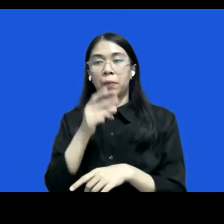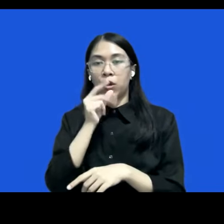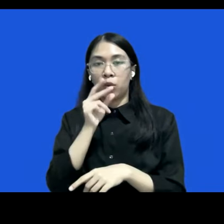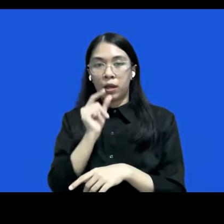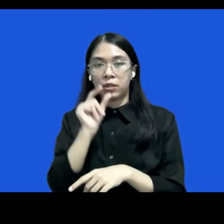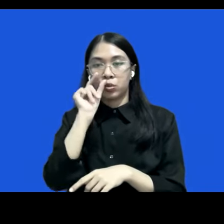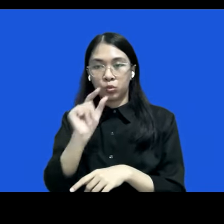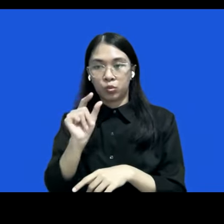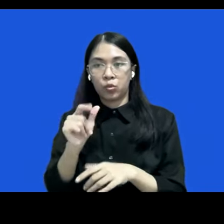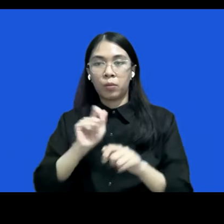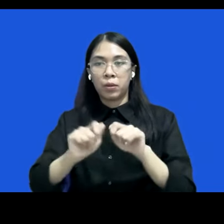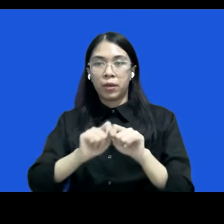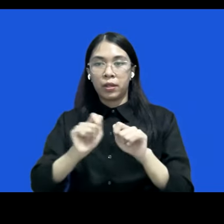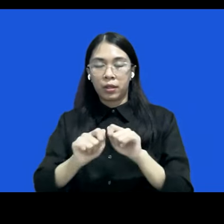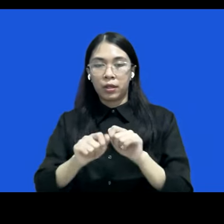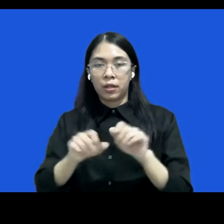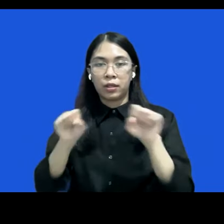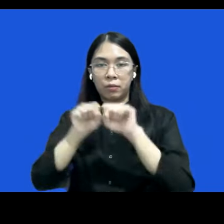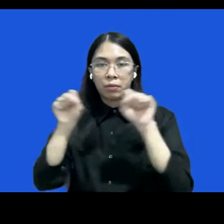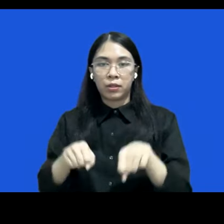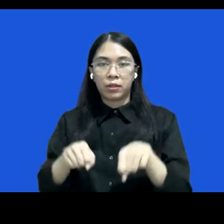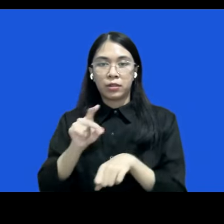perbaikan implementasi RJ